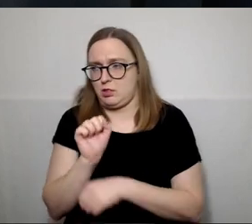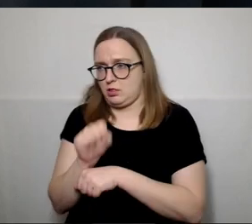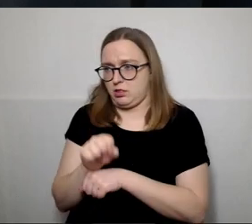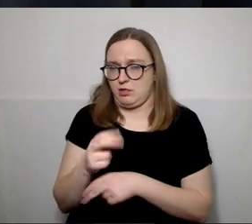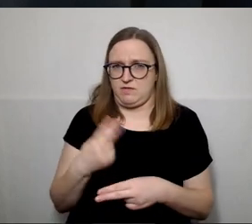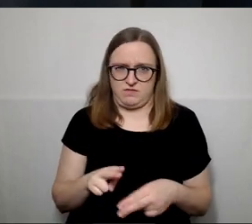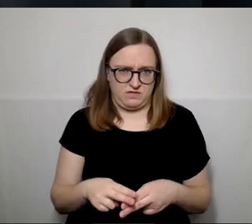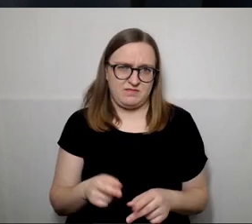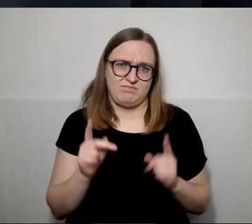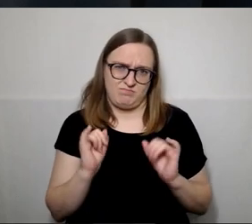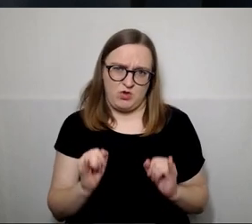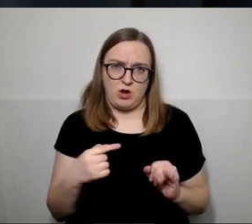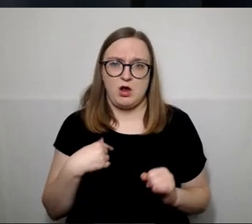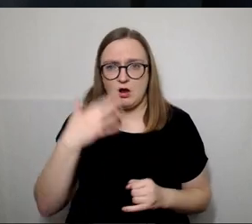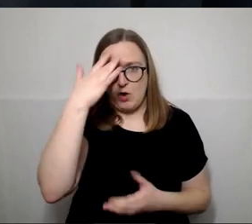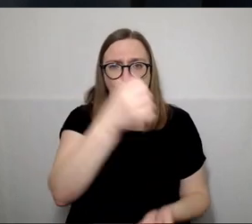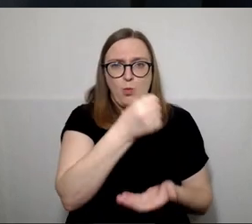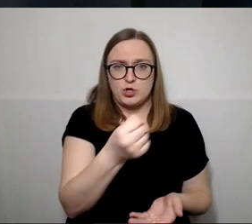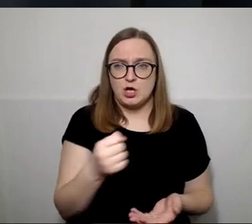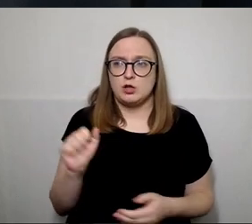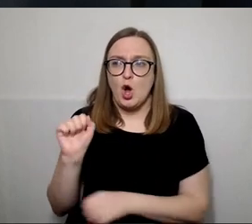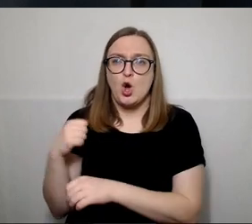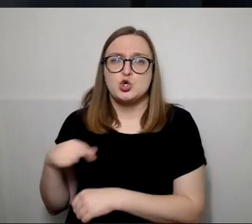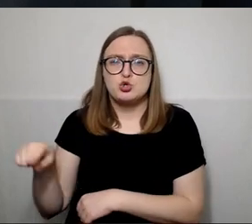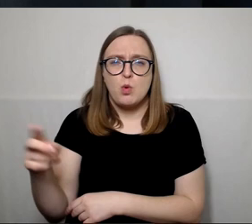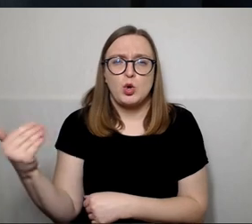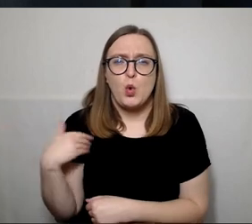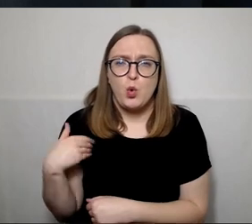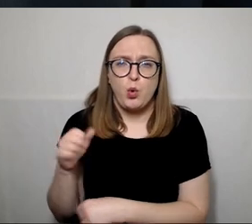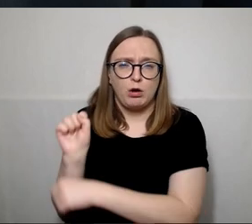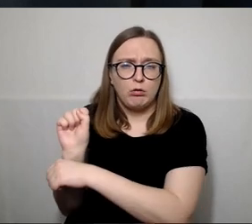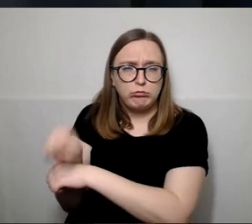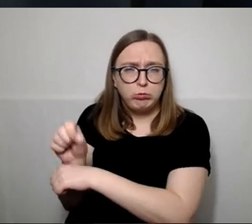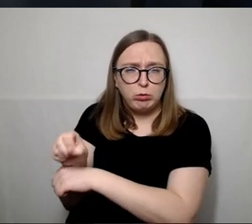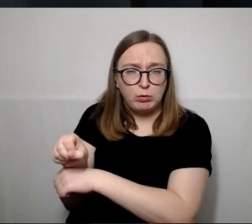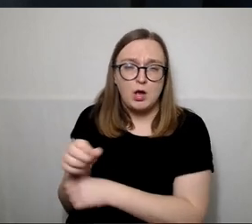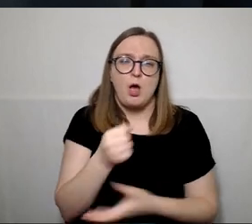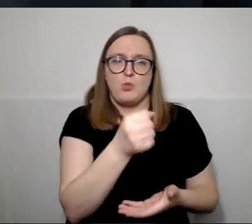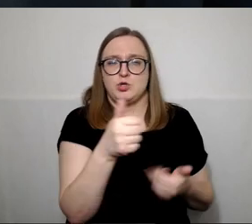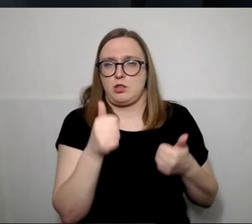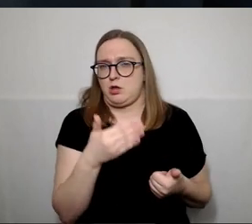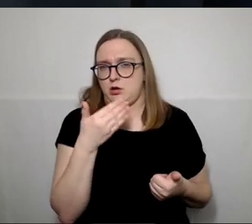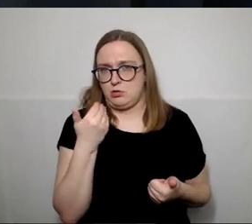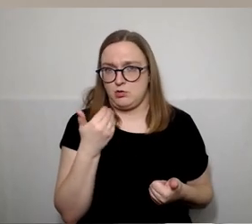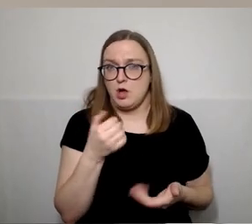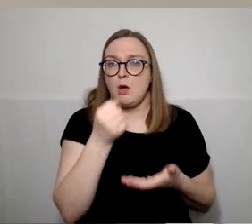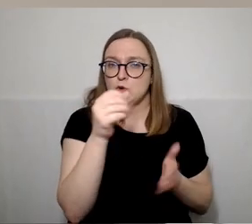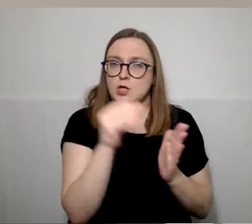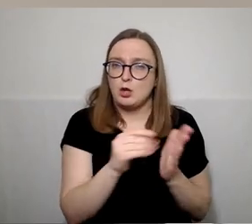aš nemanau, kad yra biudžetas teisingai sudaromas. Vis tik biudžeto pagrindą turėtų sudaryti gyventojų poreikiai.